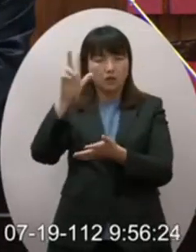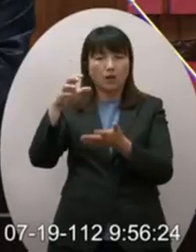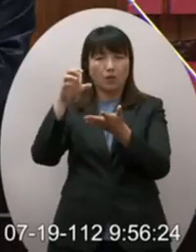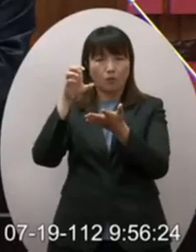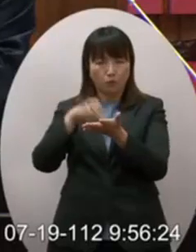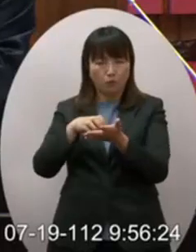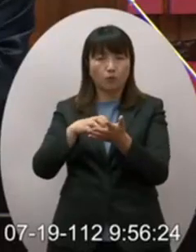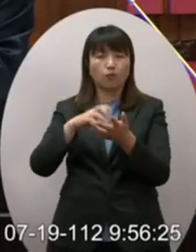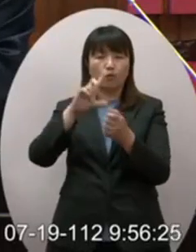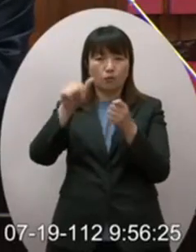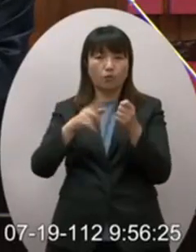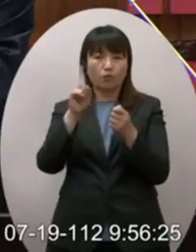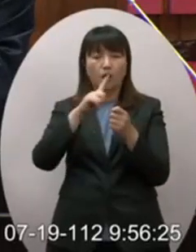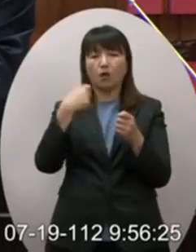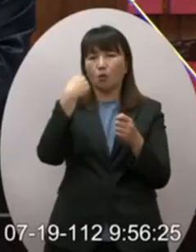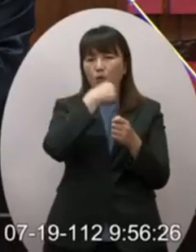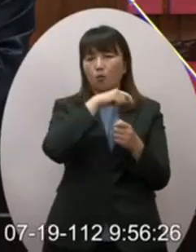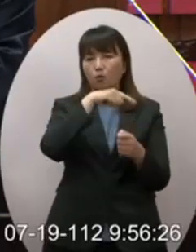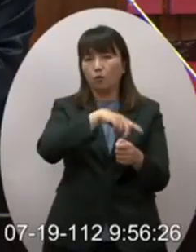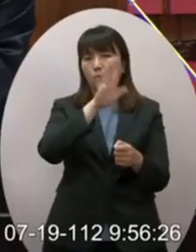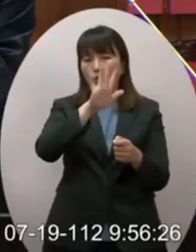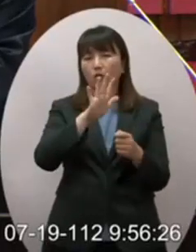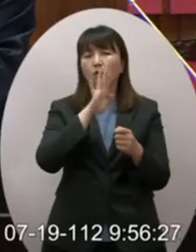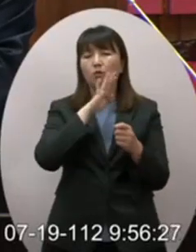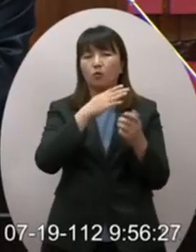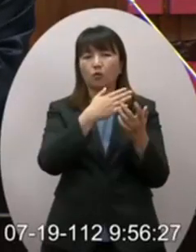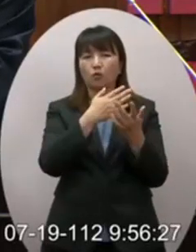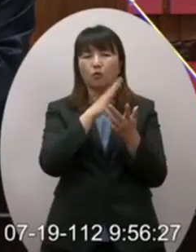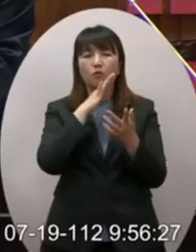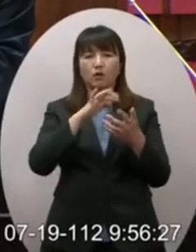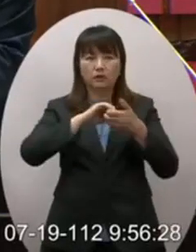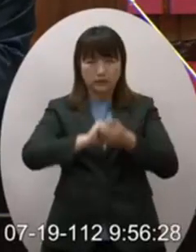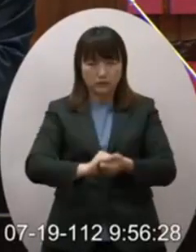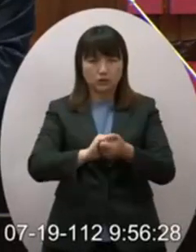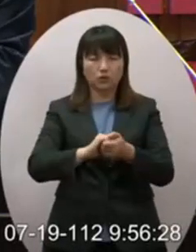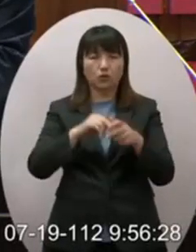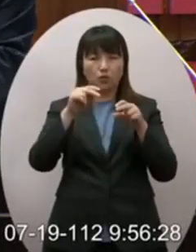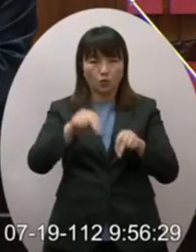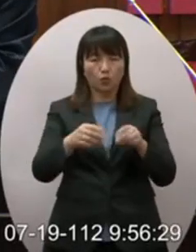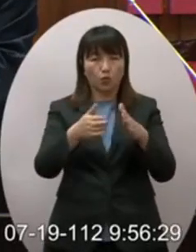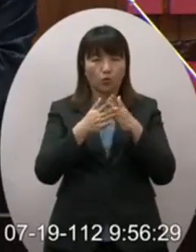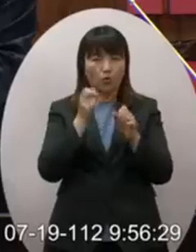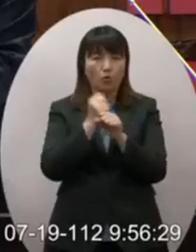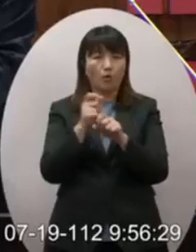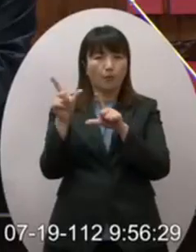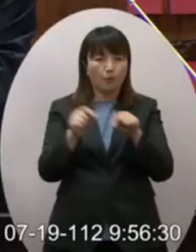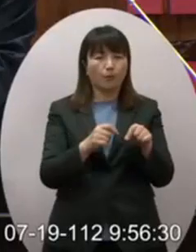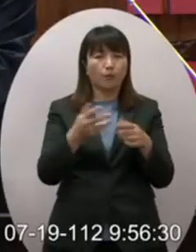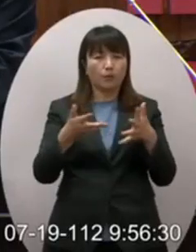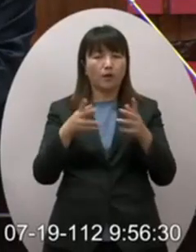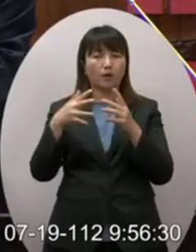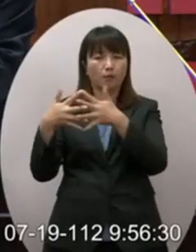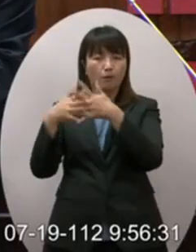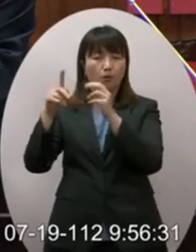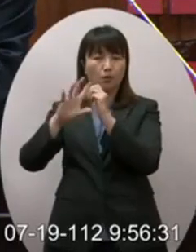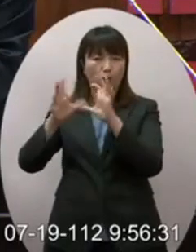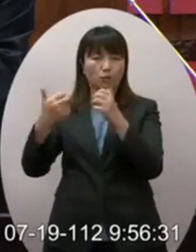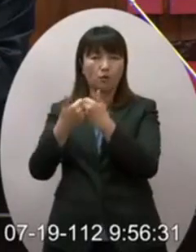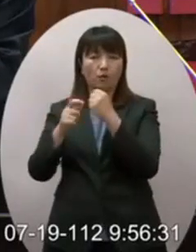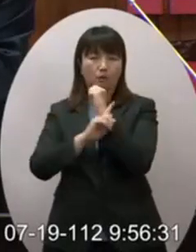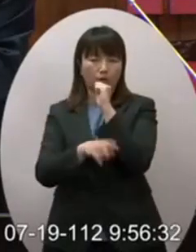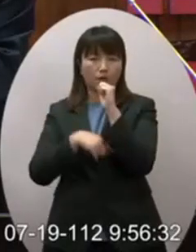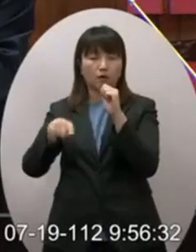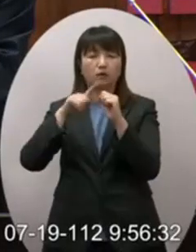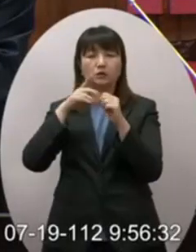證證明什麼證明台灣已經有採取任何旅行協定所需要的措施美國國會的法案也要求行政